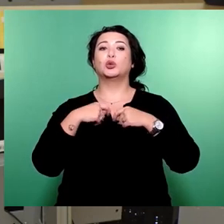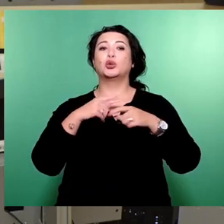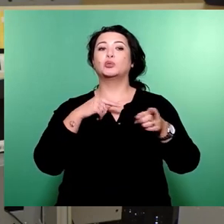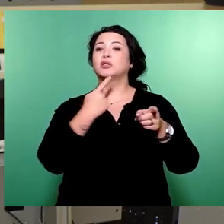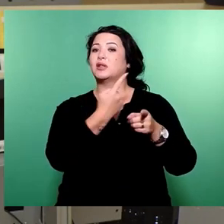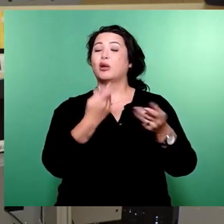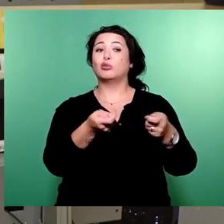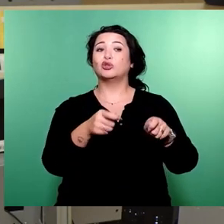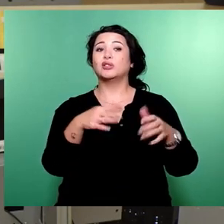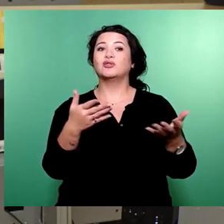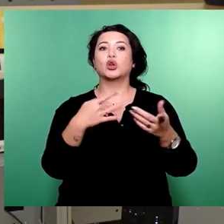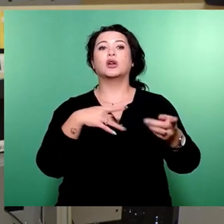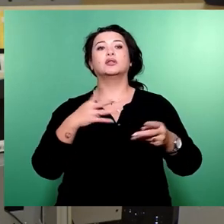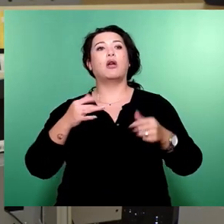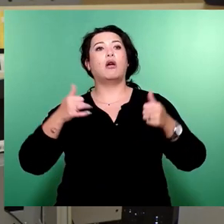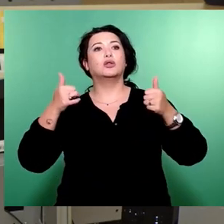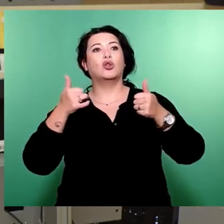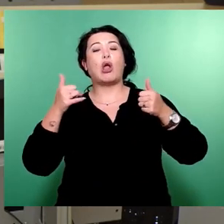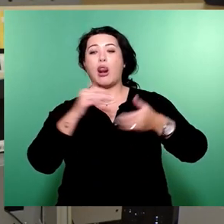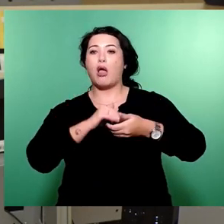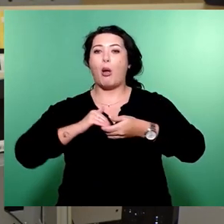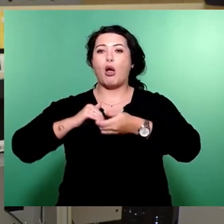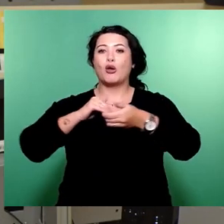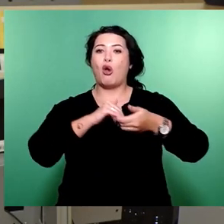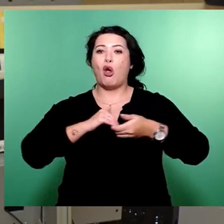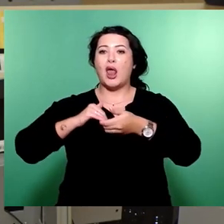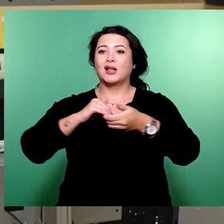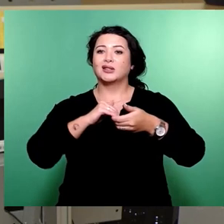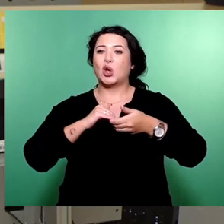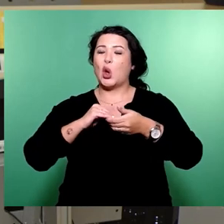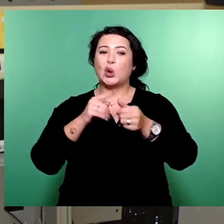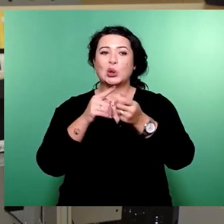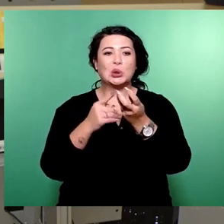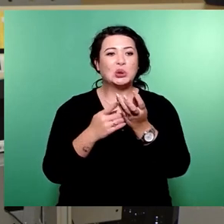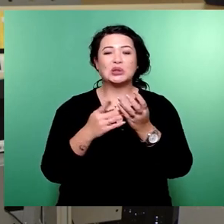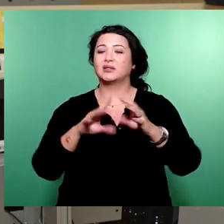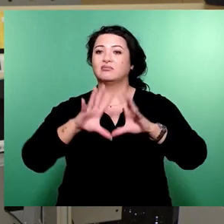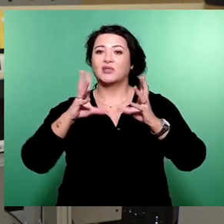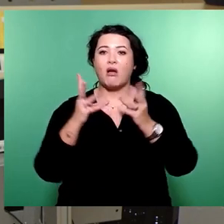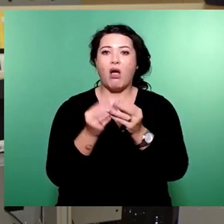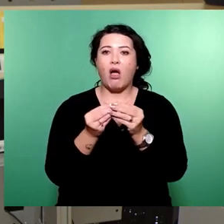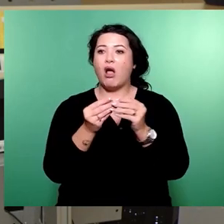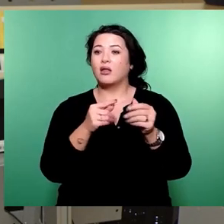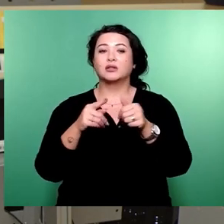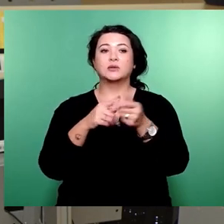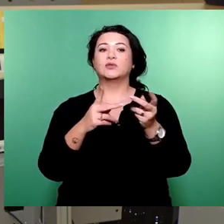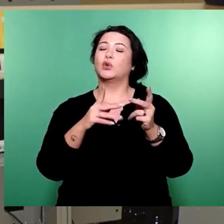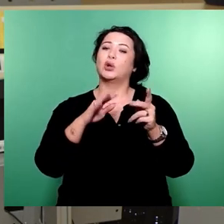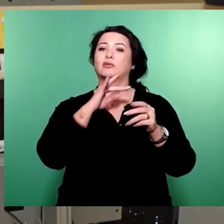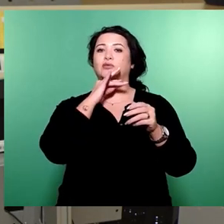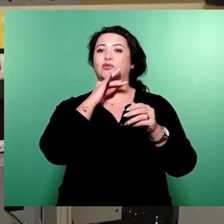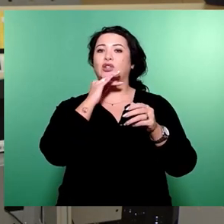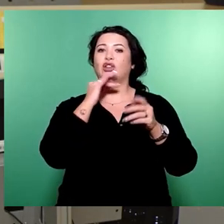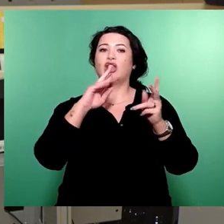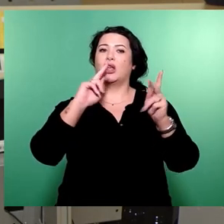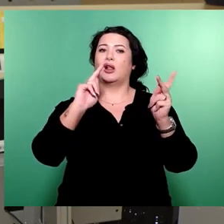der super tollen Mega-Koalition aus Grünen, CDU, Linken, SPD und FDP gemildert. Das